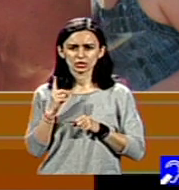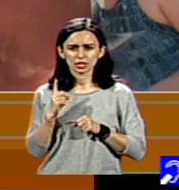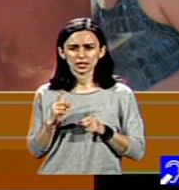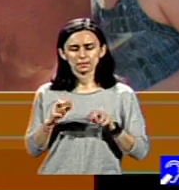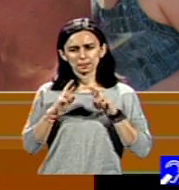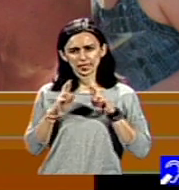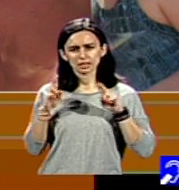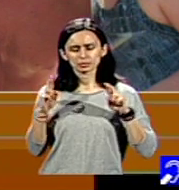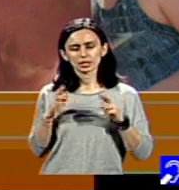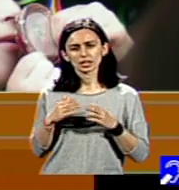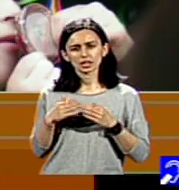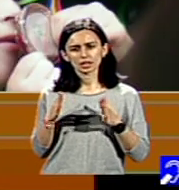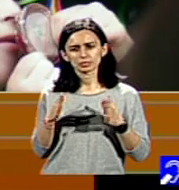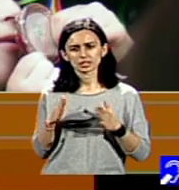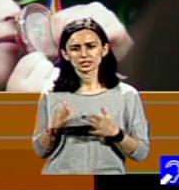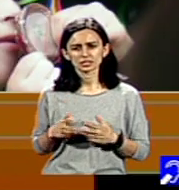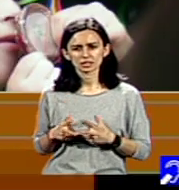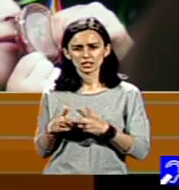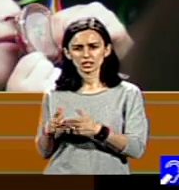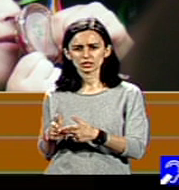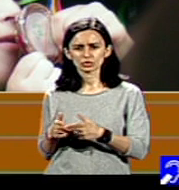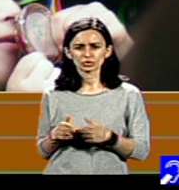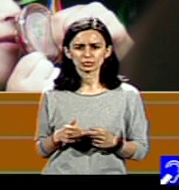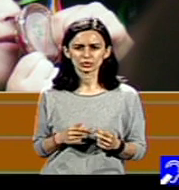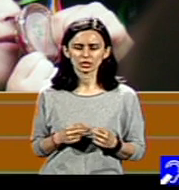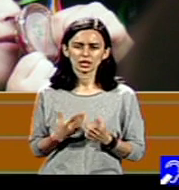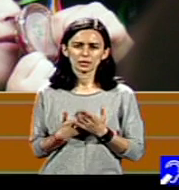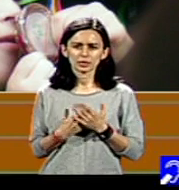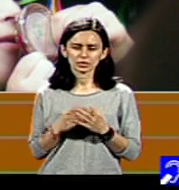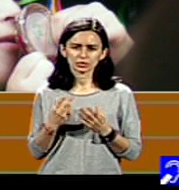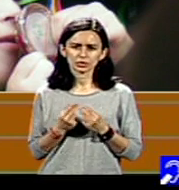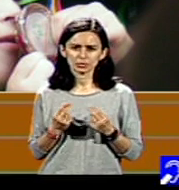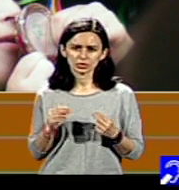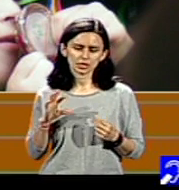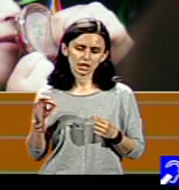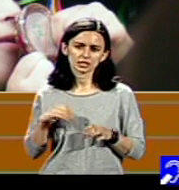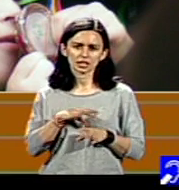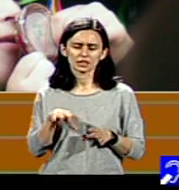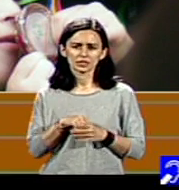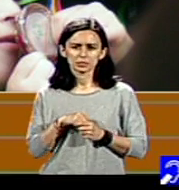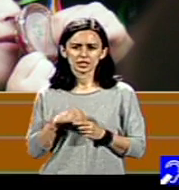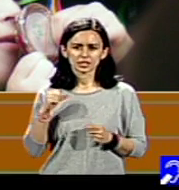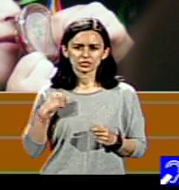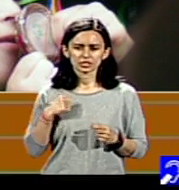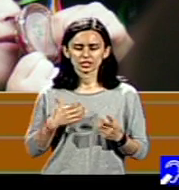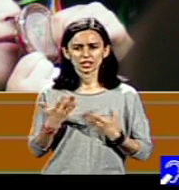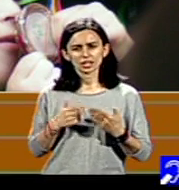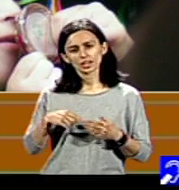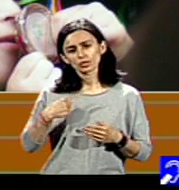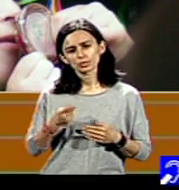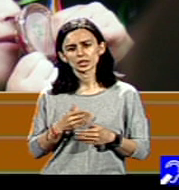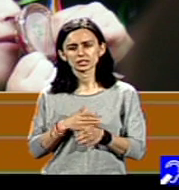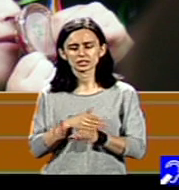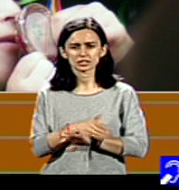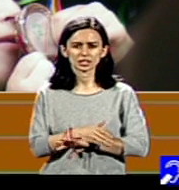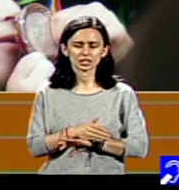deschis drumul multor altor familii și tineri care urmează să intre în